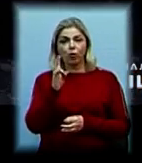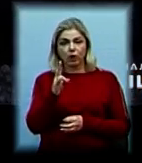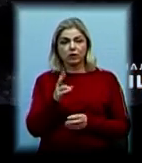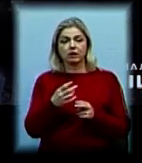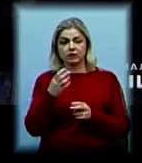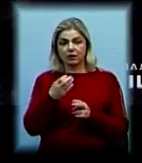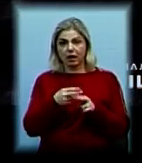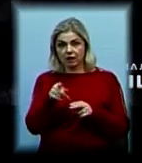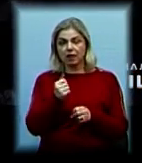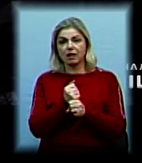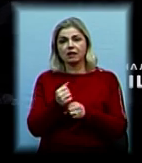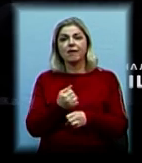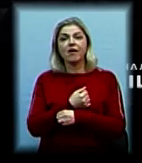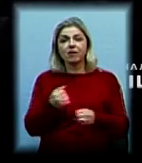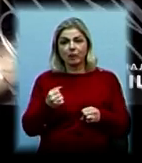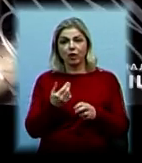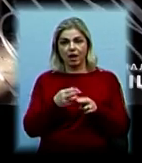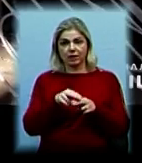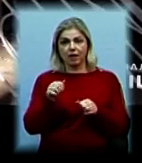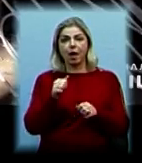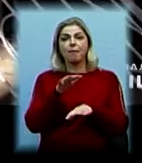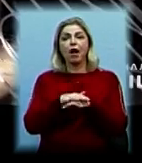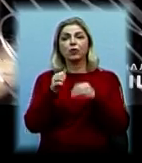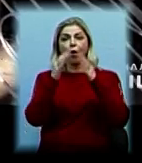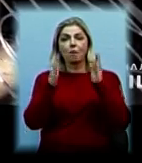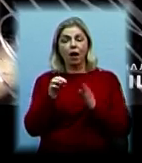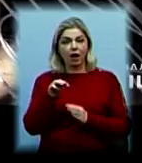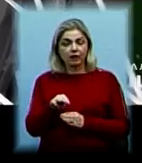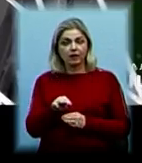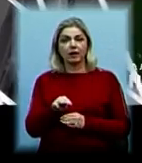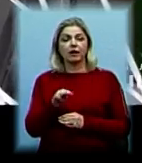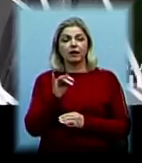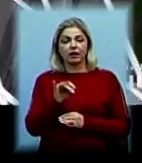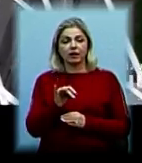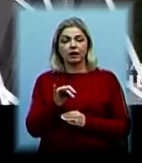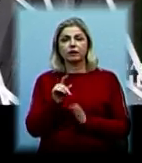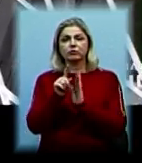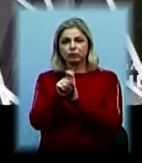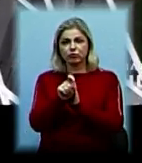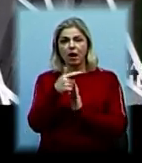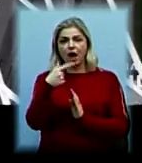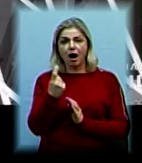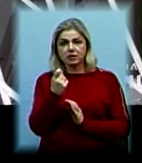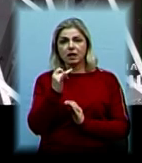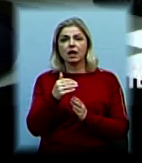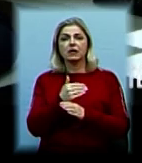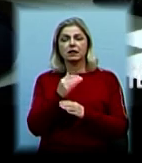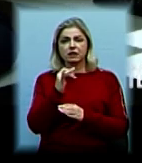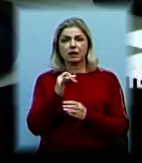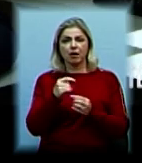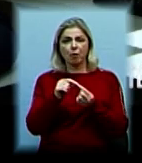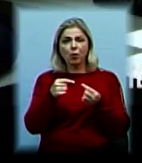вибух цього банкомату. Закачували газ та за допомогою дроту